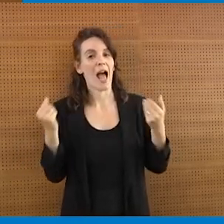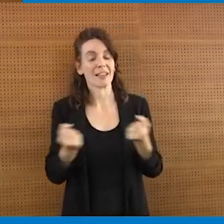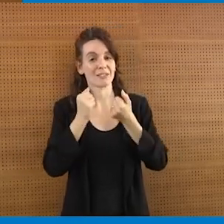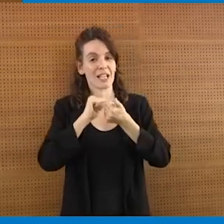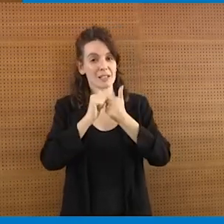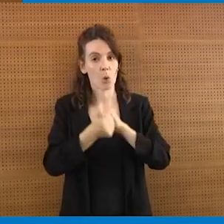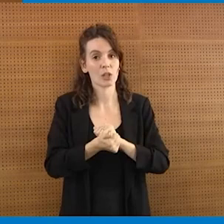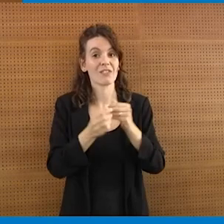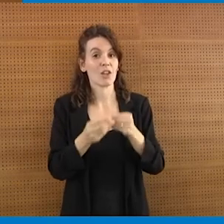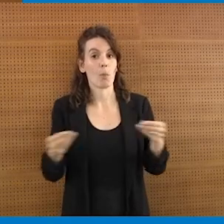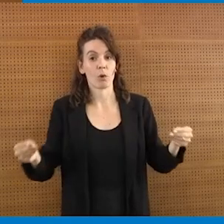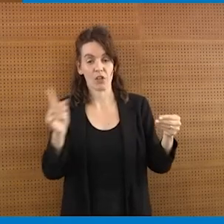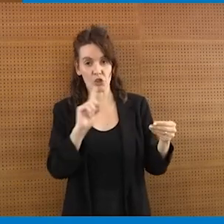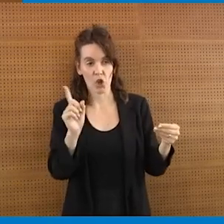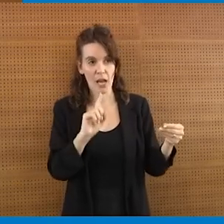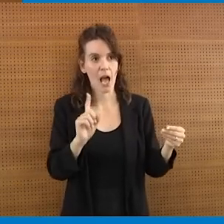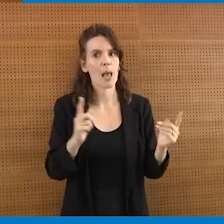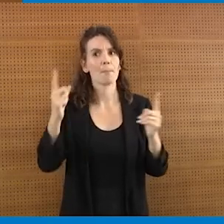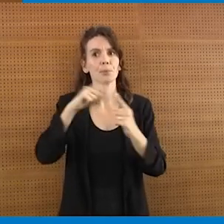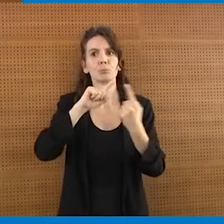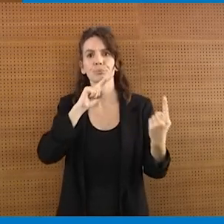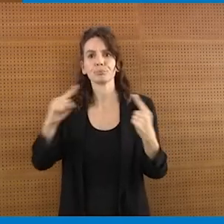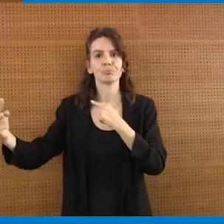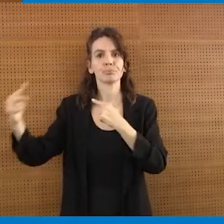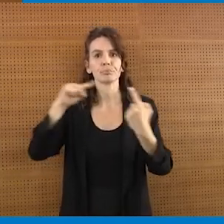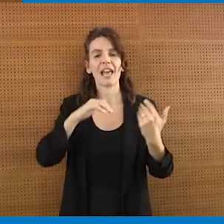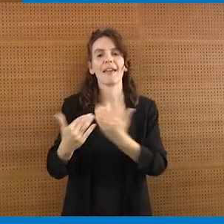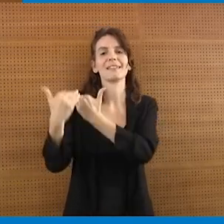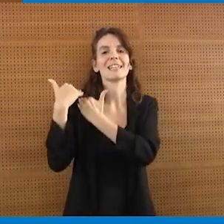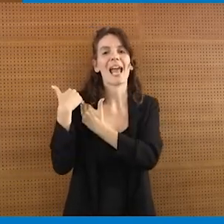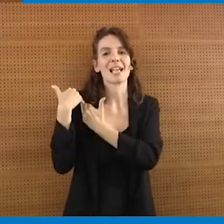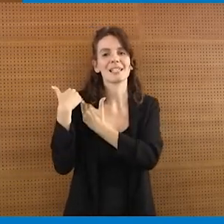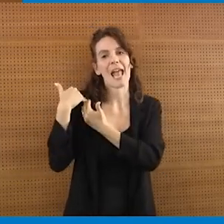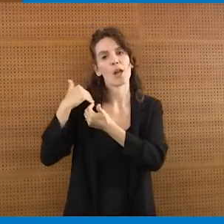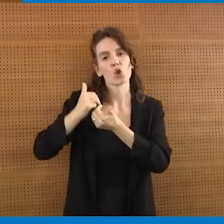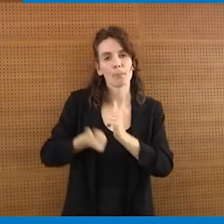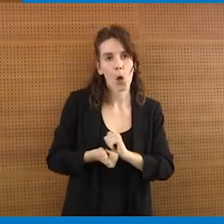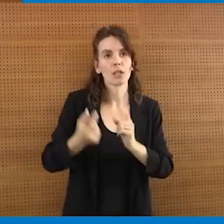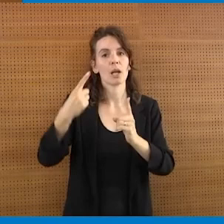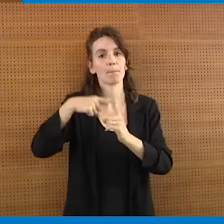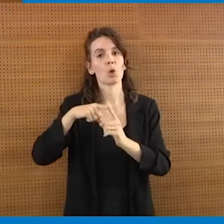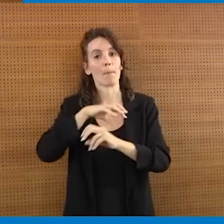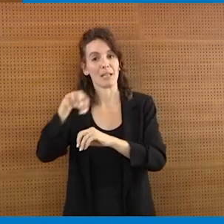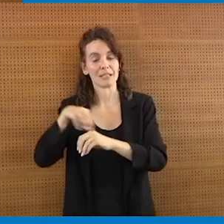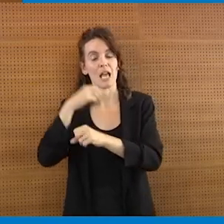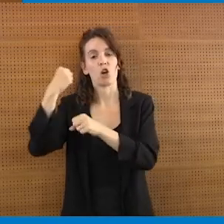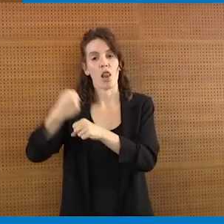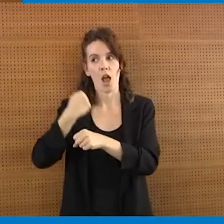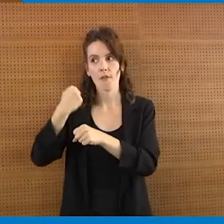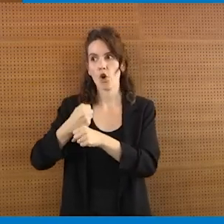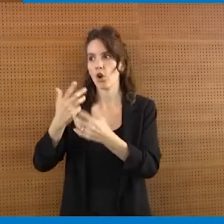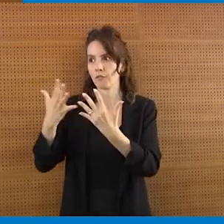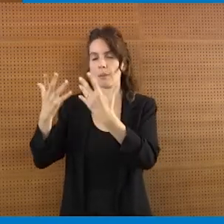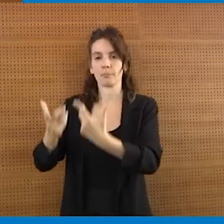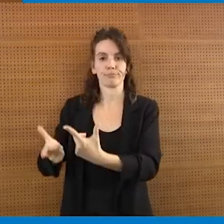un dialogo nuovo fra Di Castello per lo Sport e Ministero del Lavoro ci ha messo nelle condizioni di